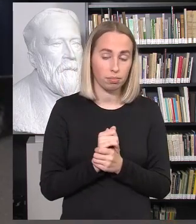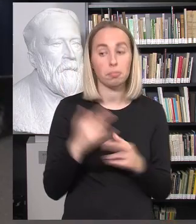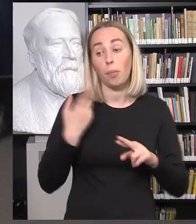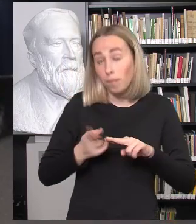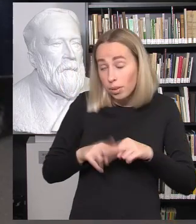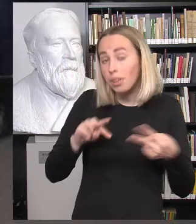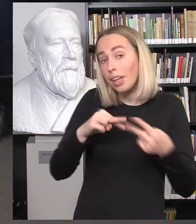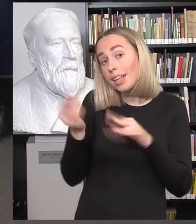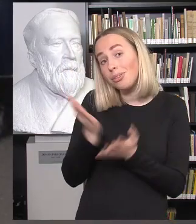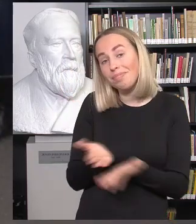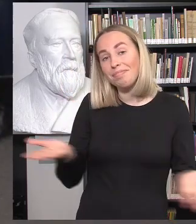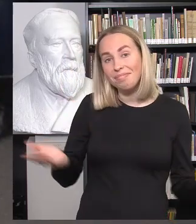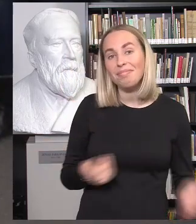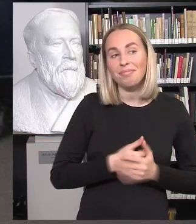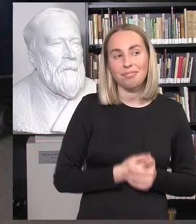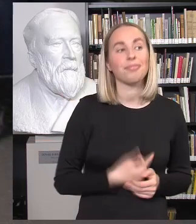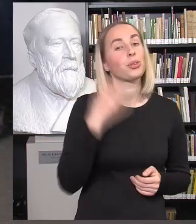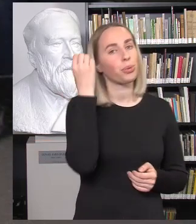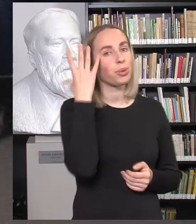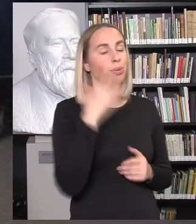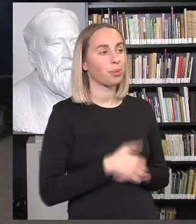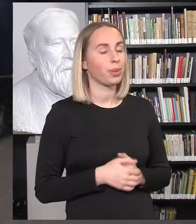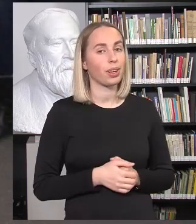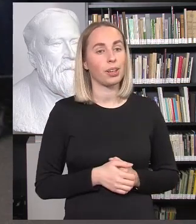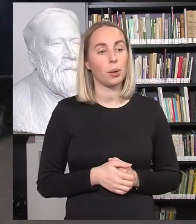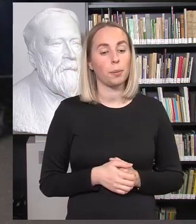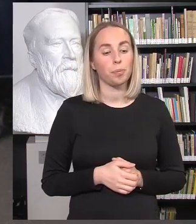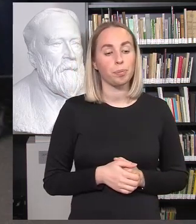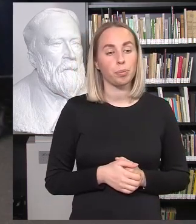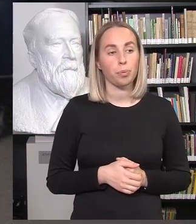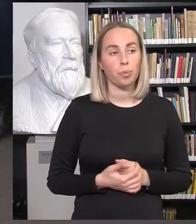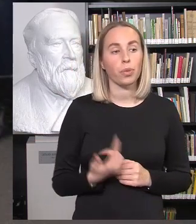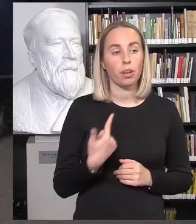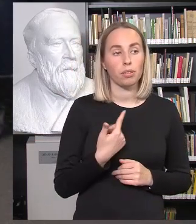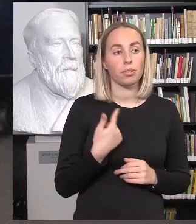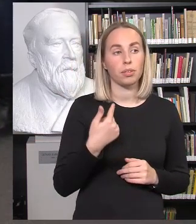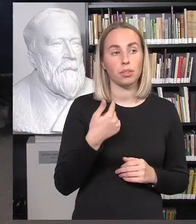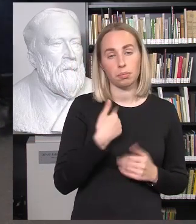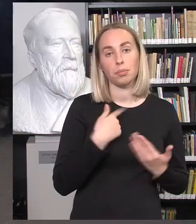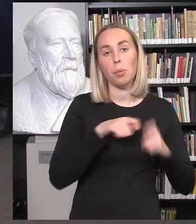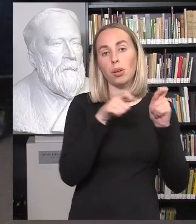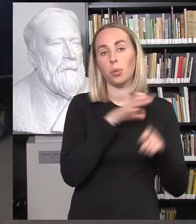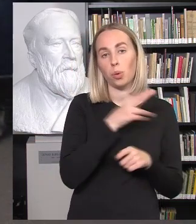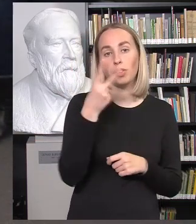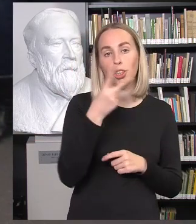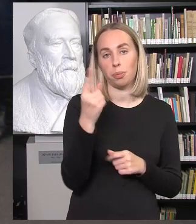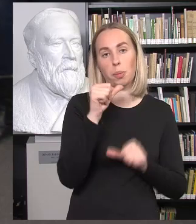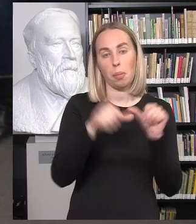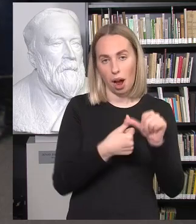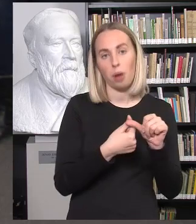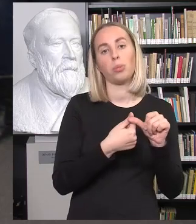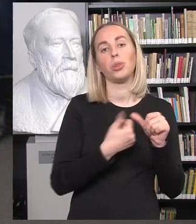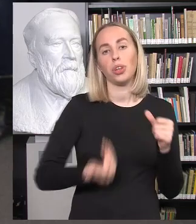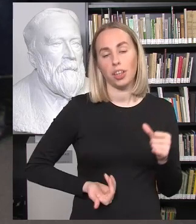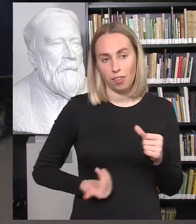Supratau. Supratau. Ne, iš tikrųjų, žinot, aš manau, kad ar ir tai, nuo to aš ir pradėjo. Mes gyvenam 21 amžiai ir tie